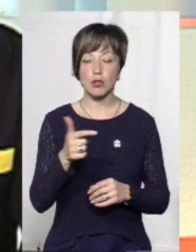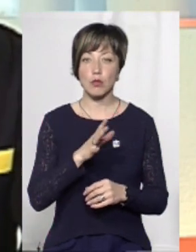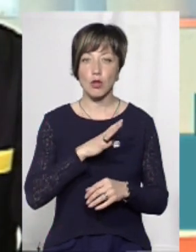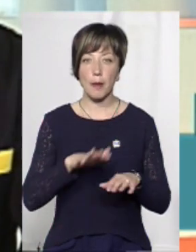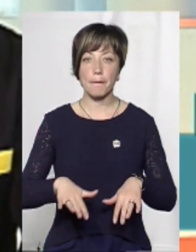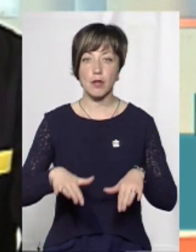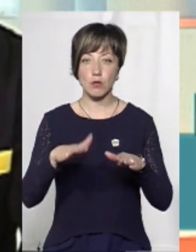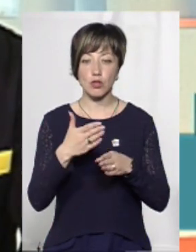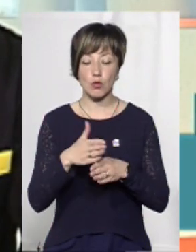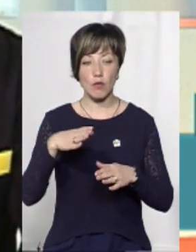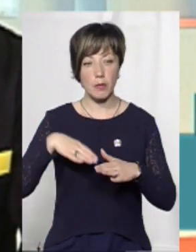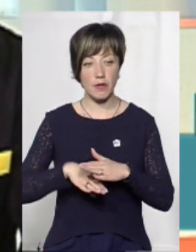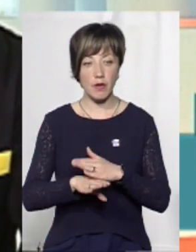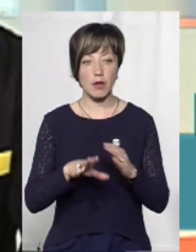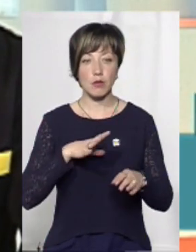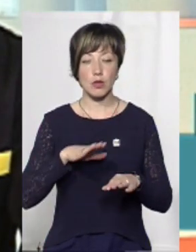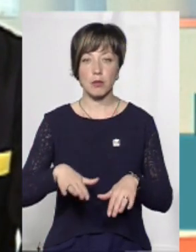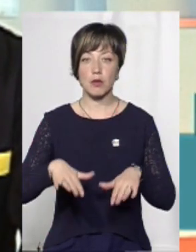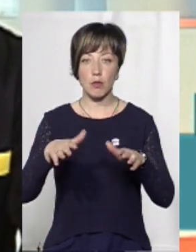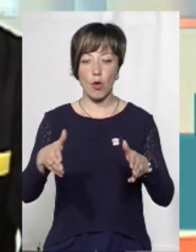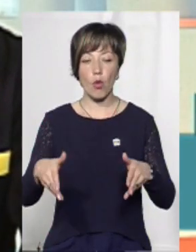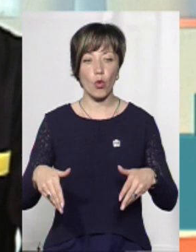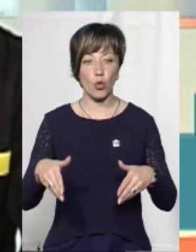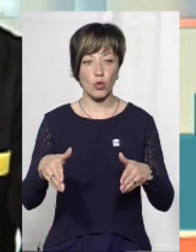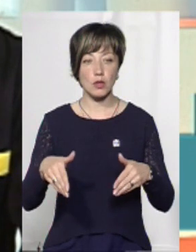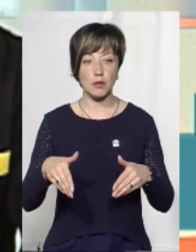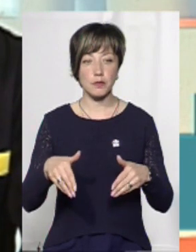були підтоплені частково підвали, були підтоплені городи.